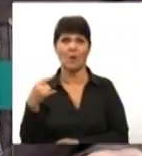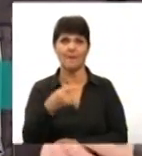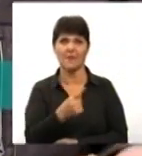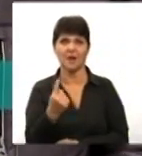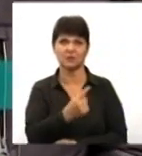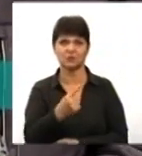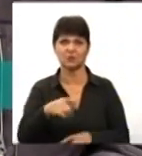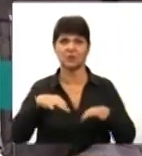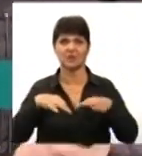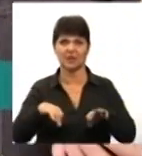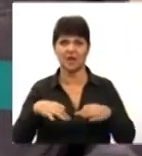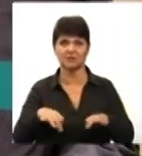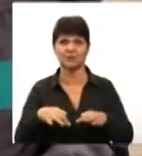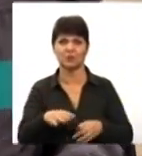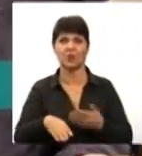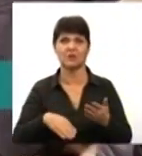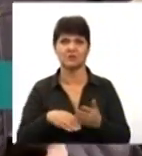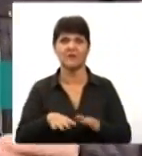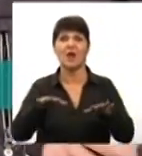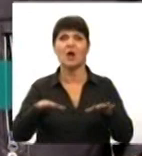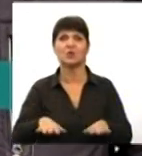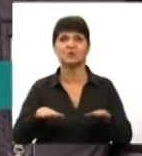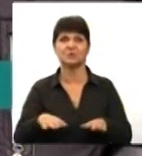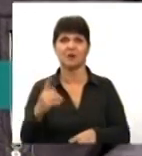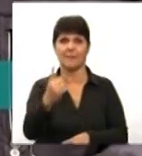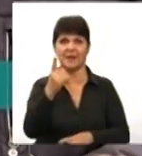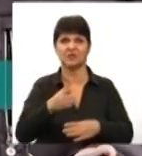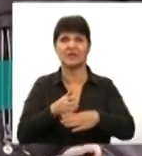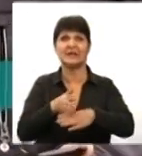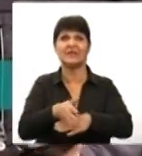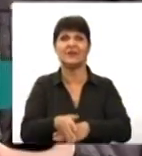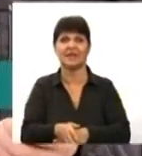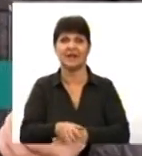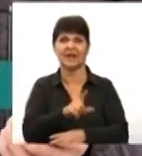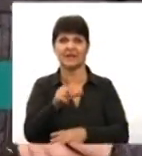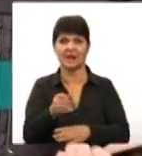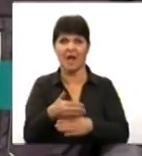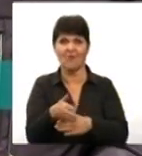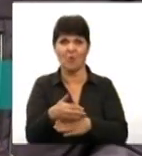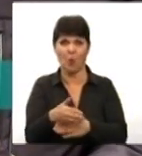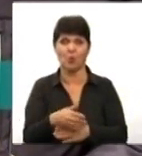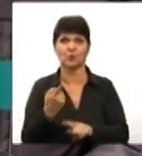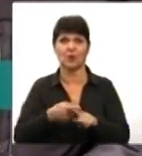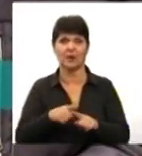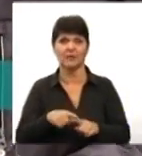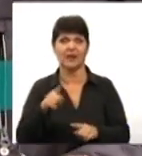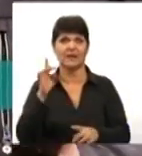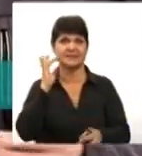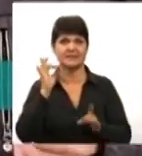розміщення перших дверей для входу, чи про сигнал світофору.